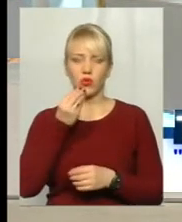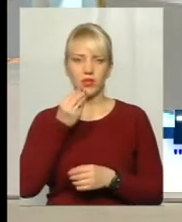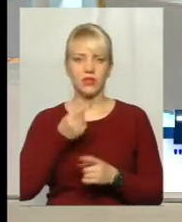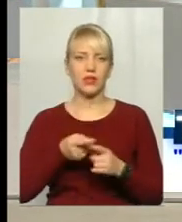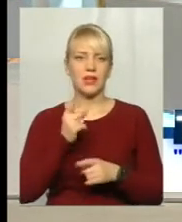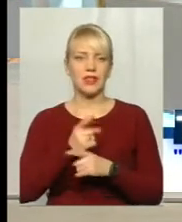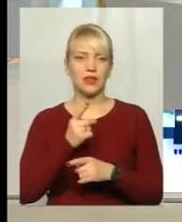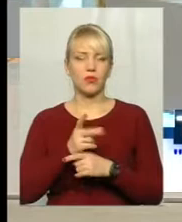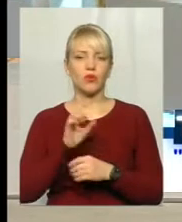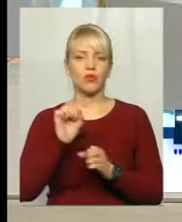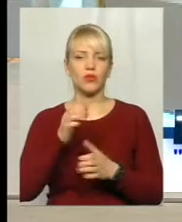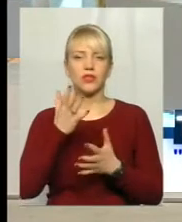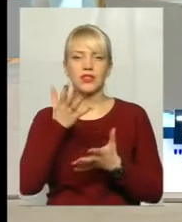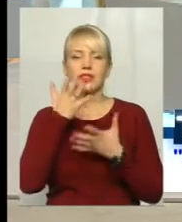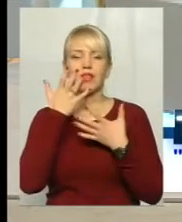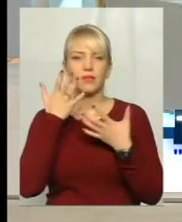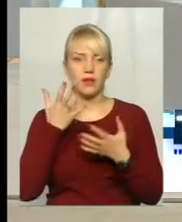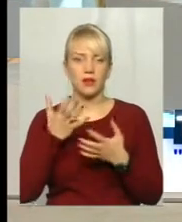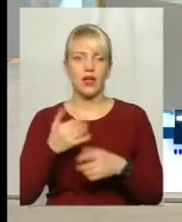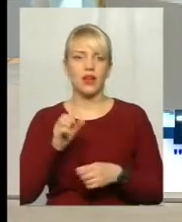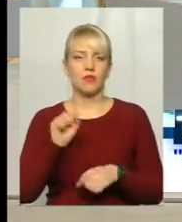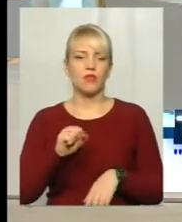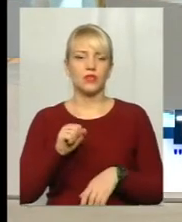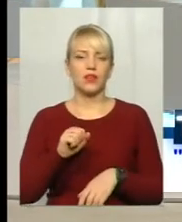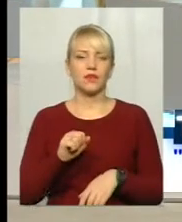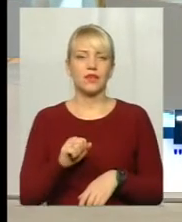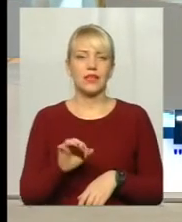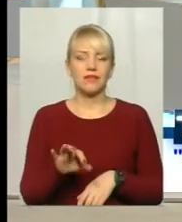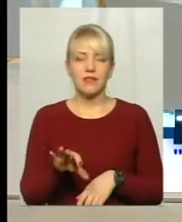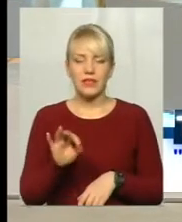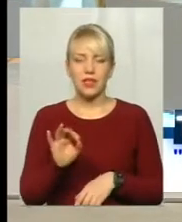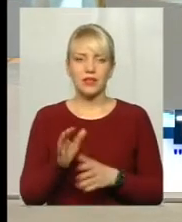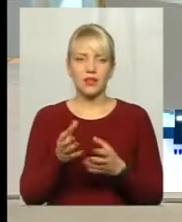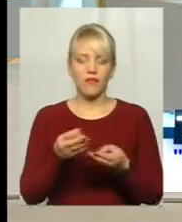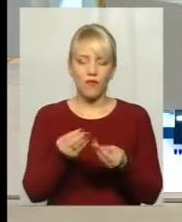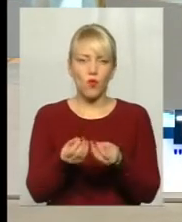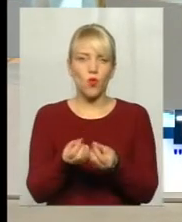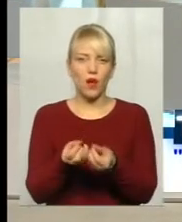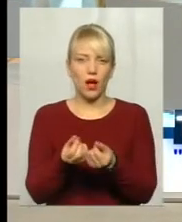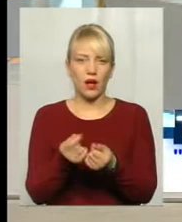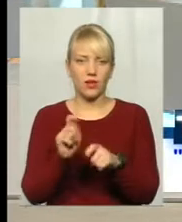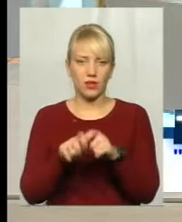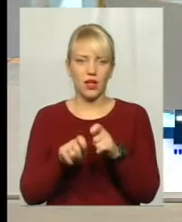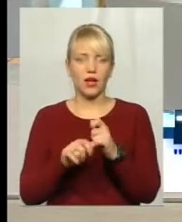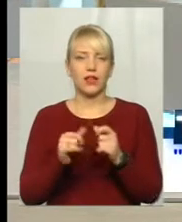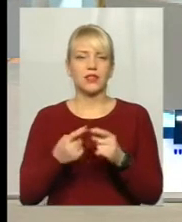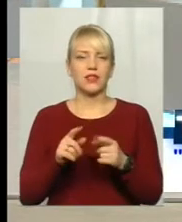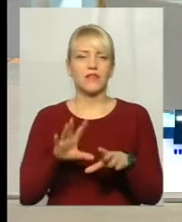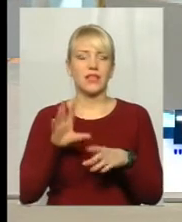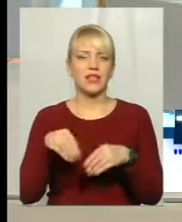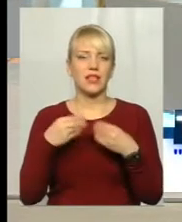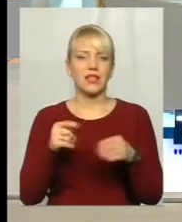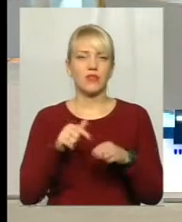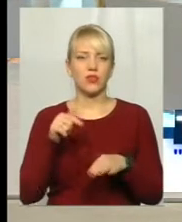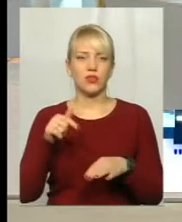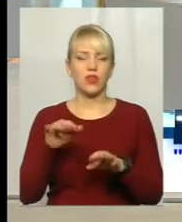але можна відчути запах, можна все одно взяти, потримати в руках. Знову ж таки, це все, де є відчуття доступності,